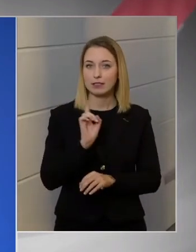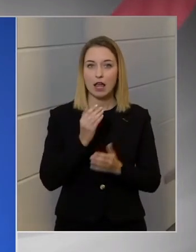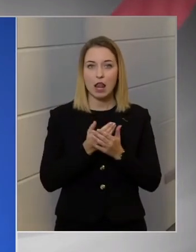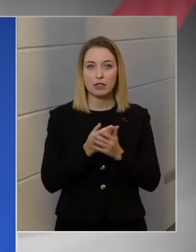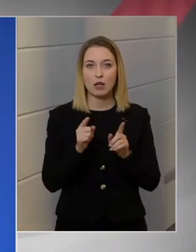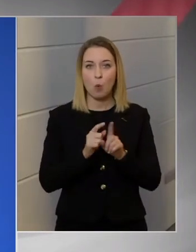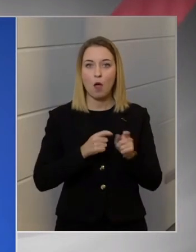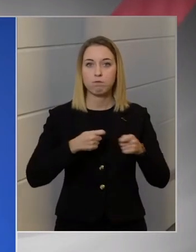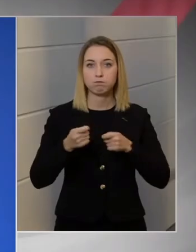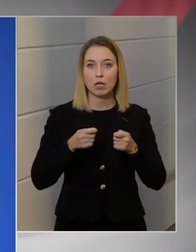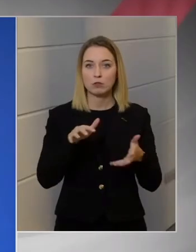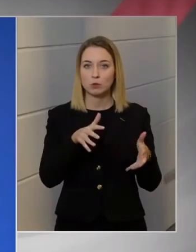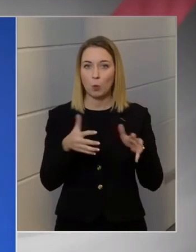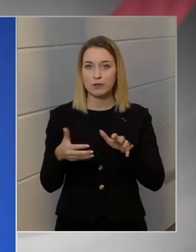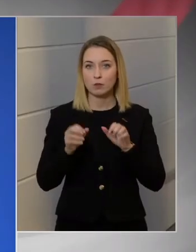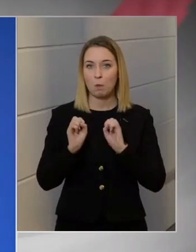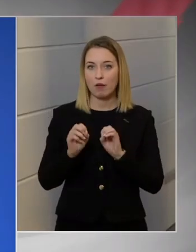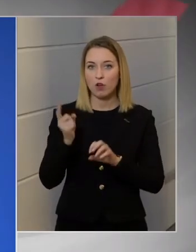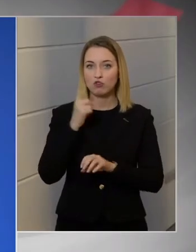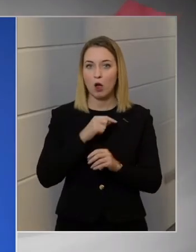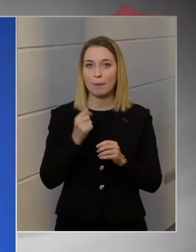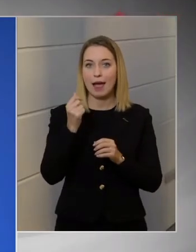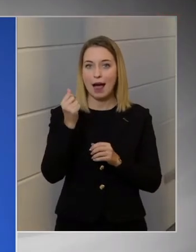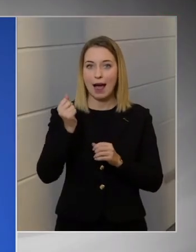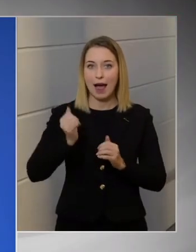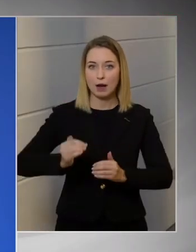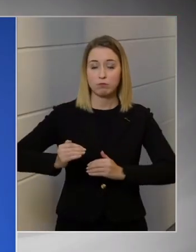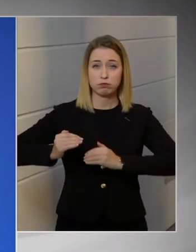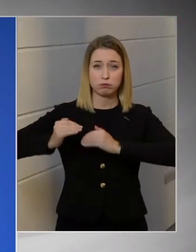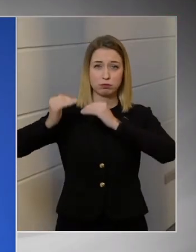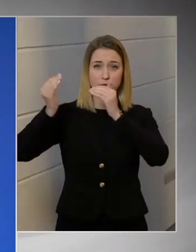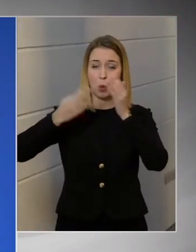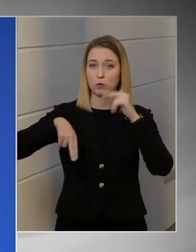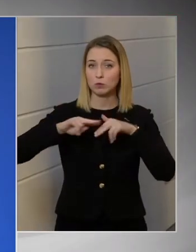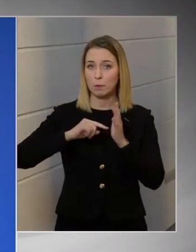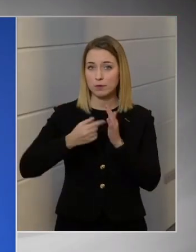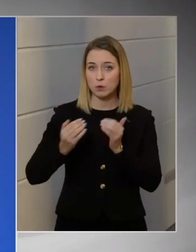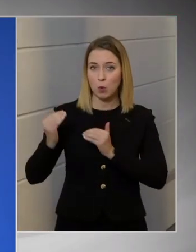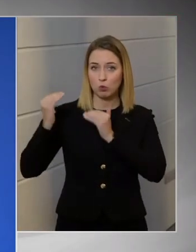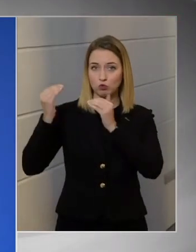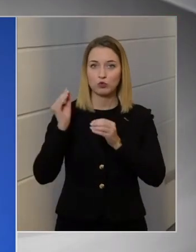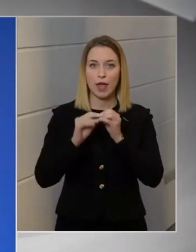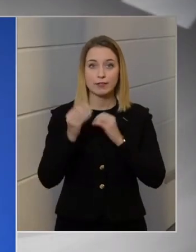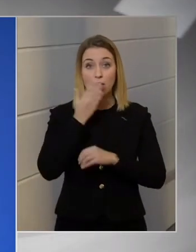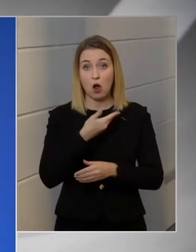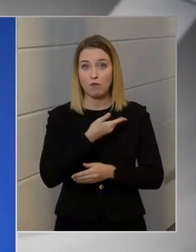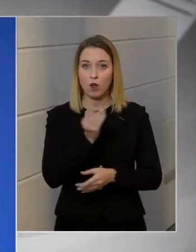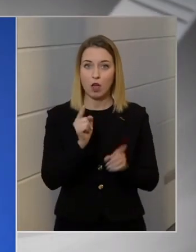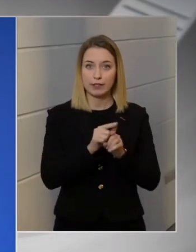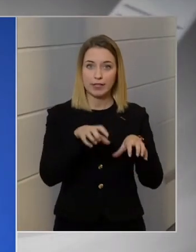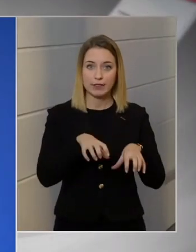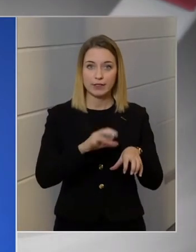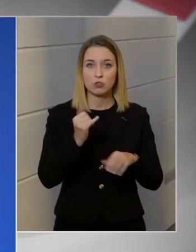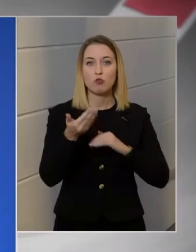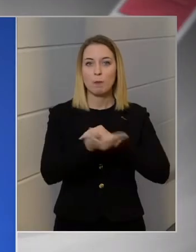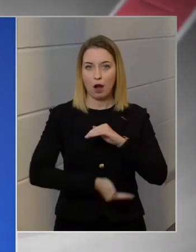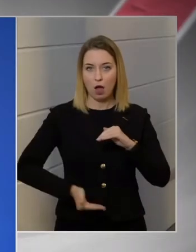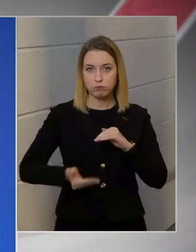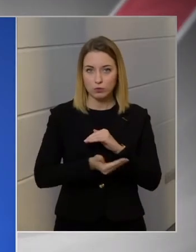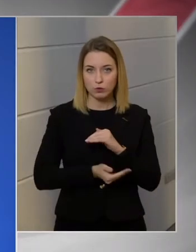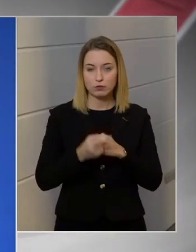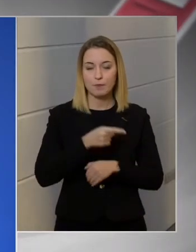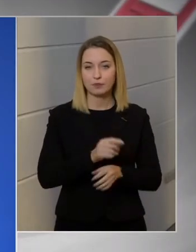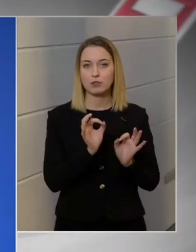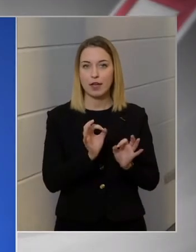torzító befolyása, amely az árakat többszörösére emeli, ezért, hogyha valaki ilyet tesz, és ezt megalapozottnak bizonyul, akkor